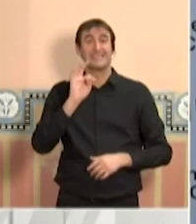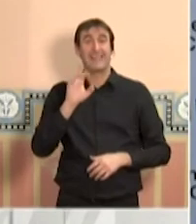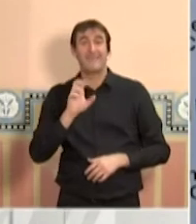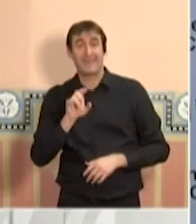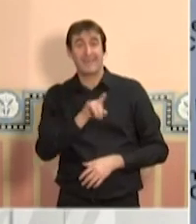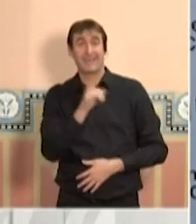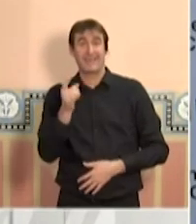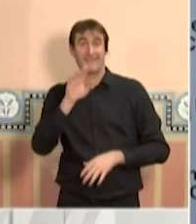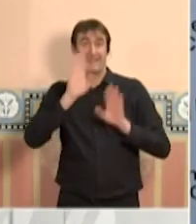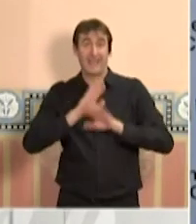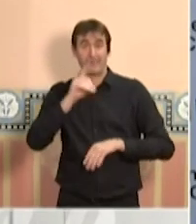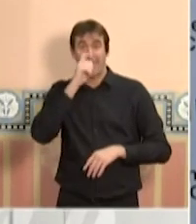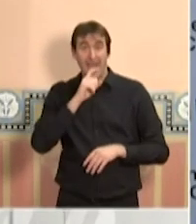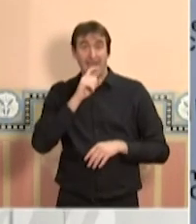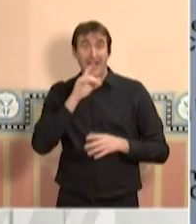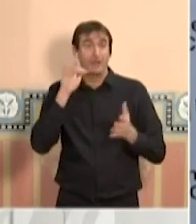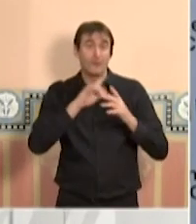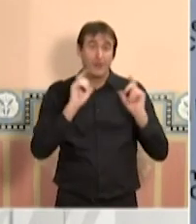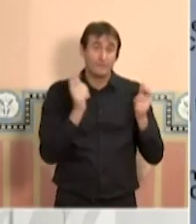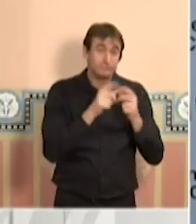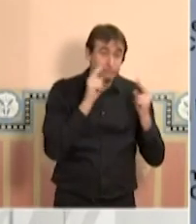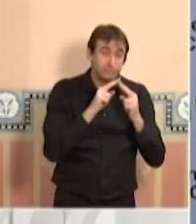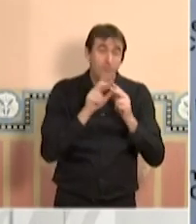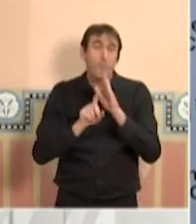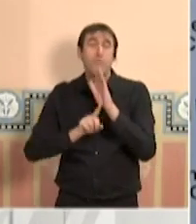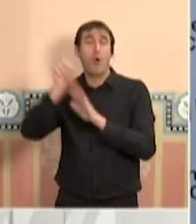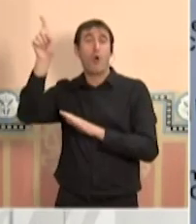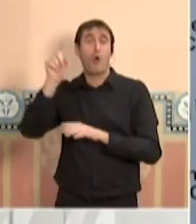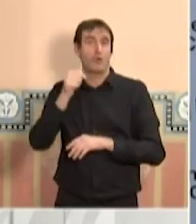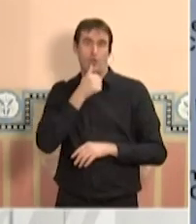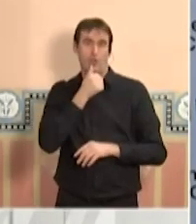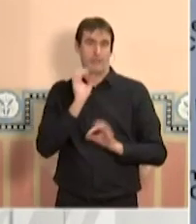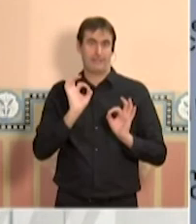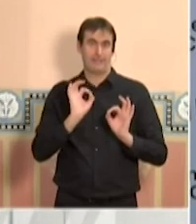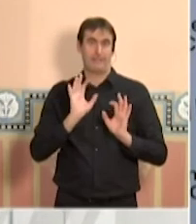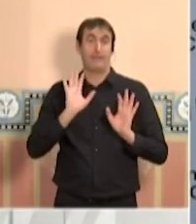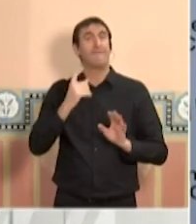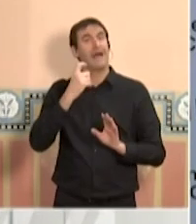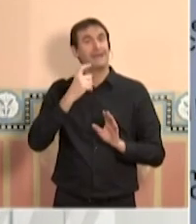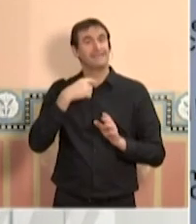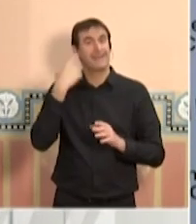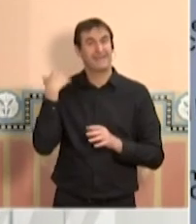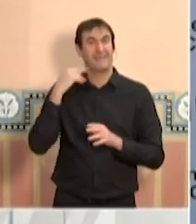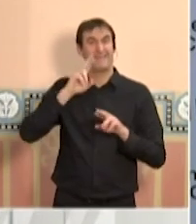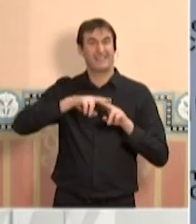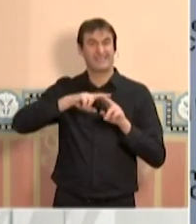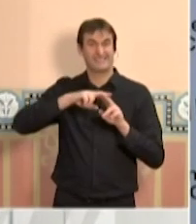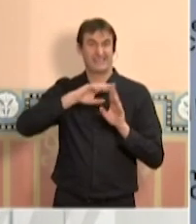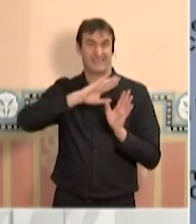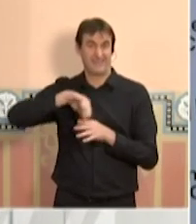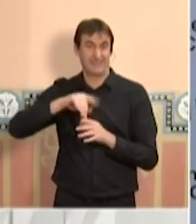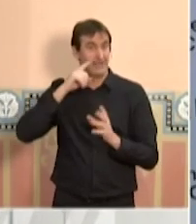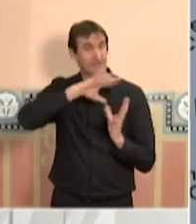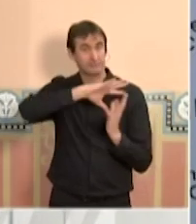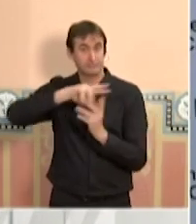I també ens queda acabar totes les festes, però per això ens fa pensar que podríem també veure-la en